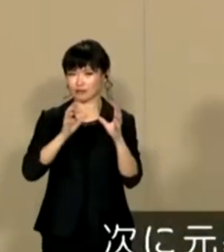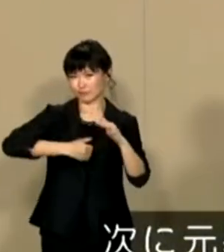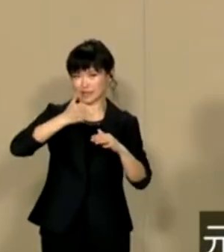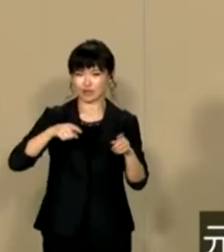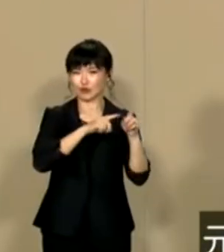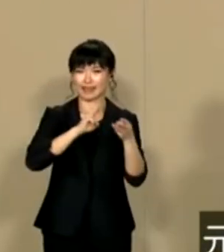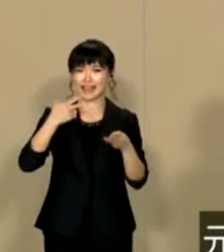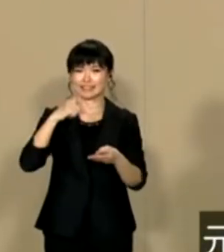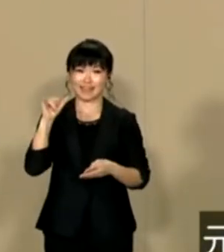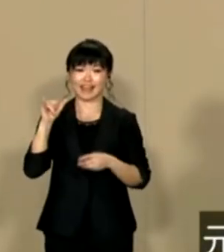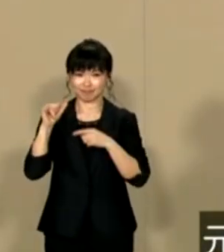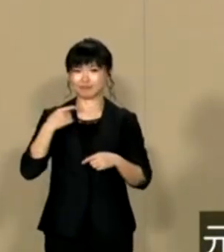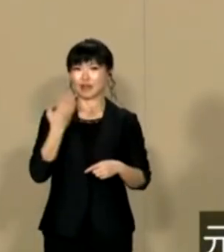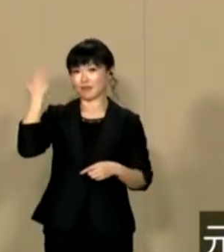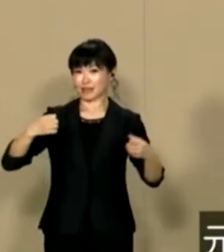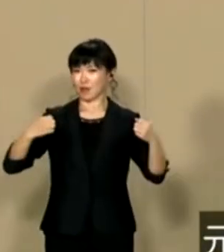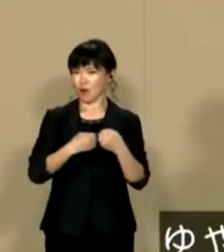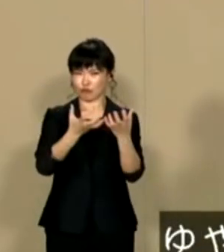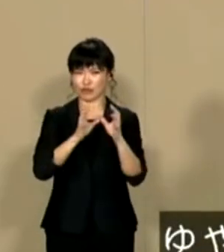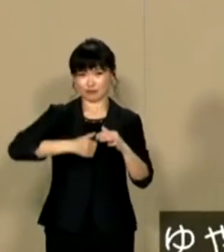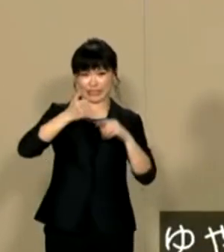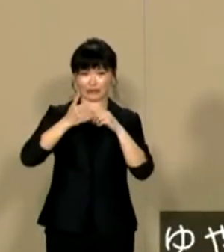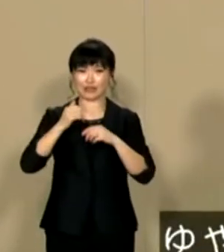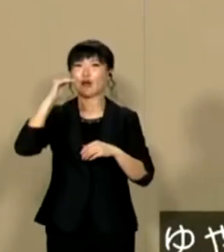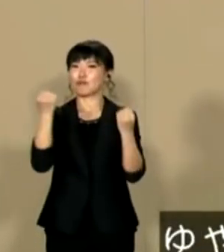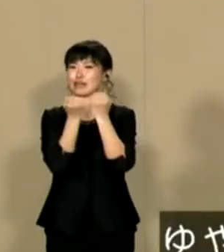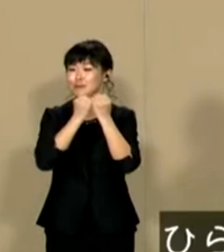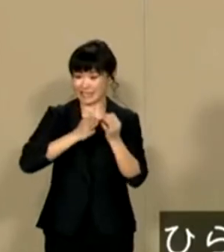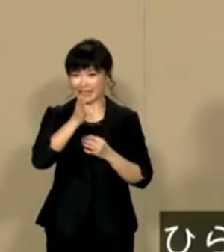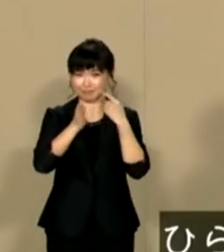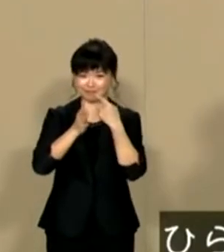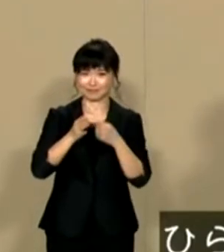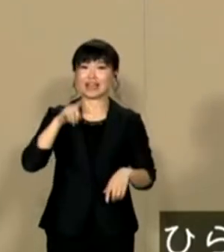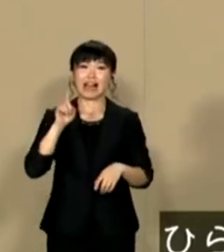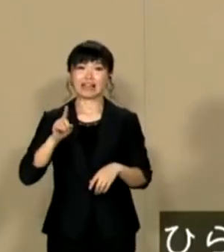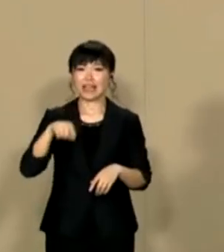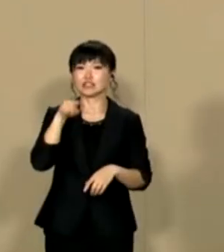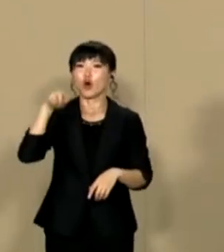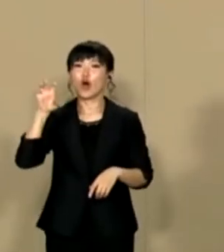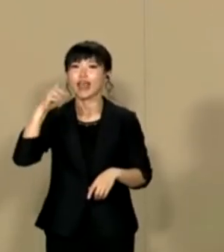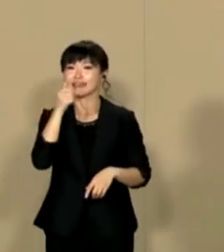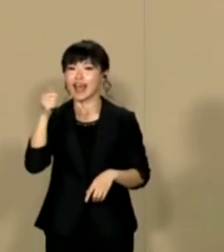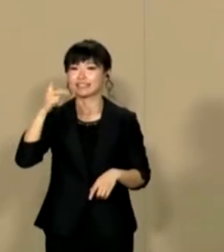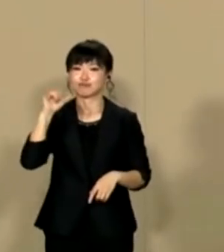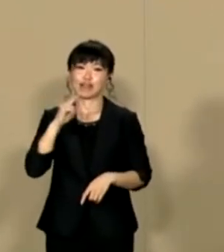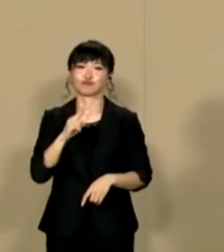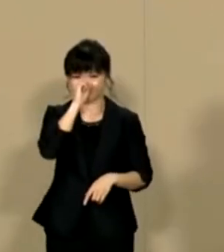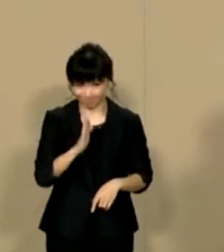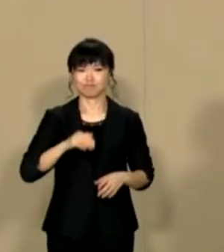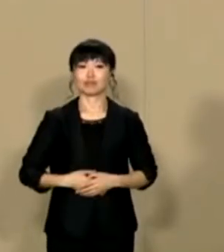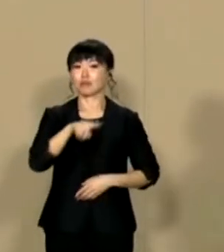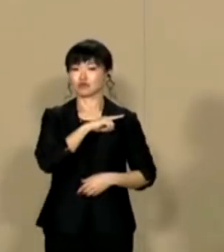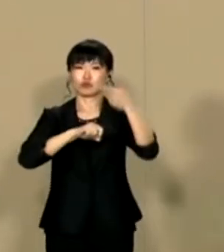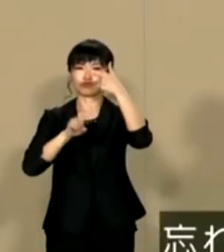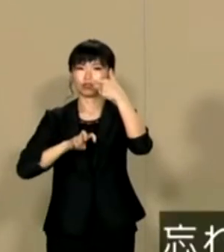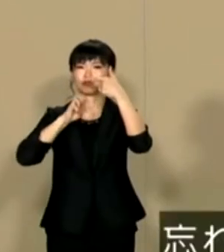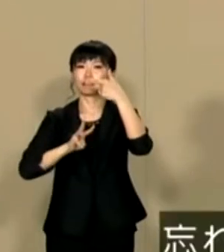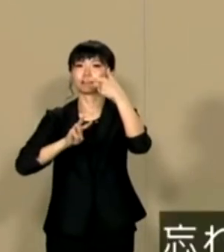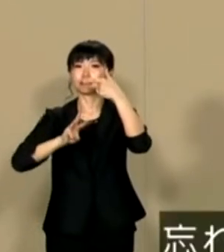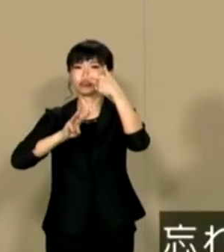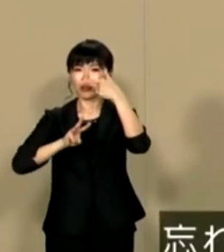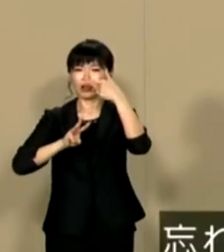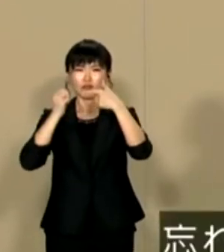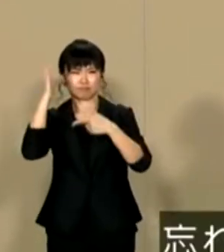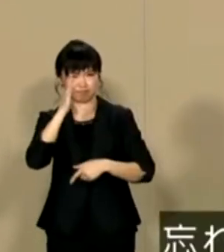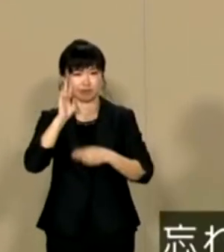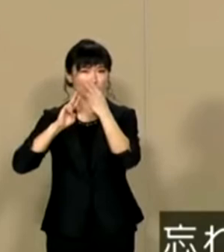uberの添田信也です元暴力団組長というコンプライアンス展開で湯山チャンネルというYouTubeをやっております平仮名で添田信也と申しますよろしくお願いしますまず先に本日6月23日は忘